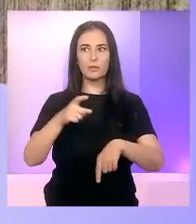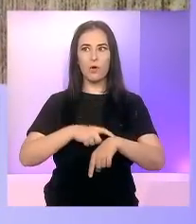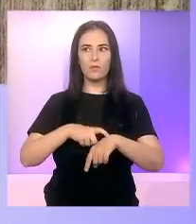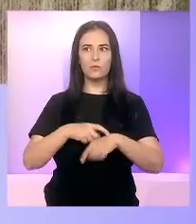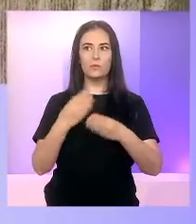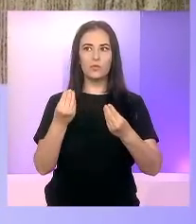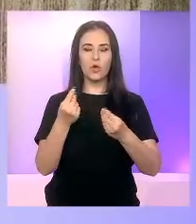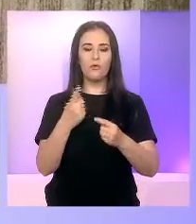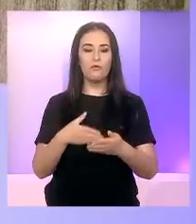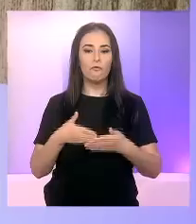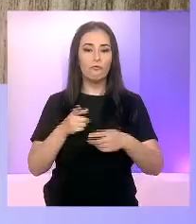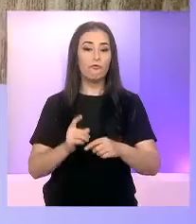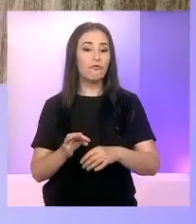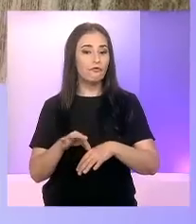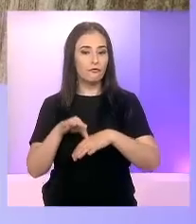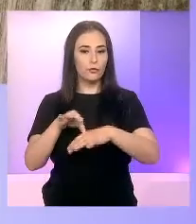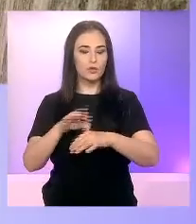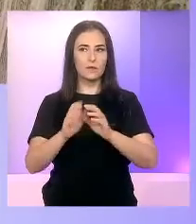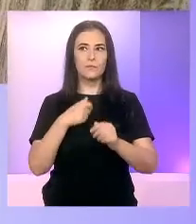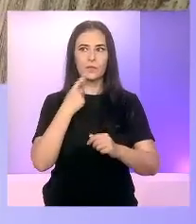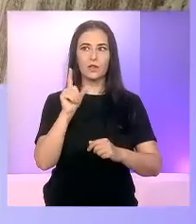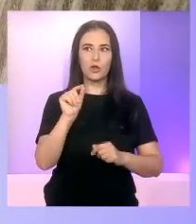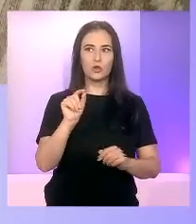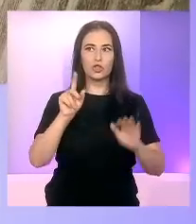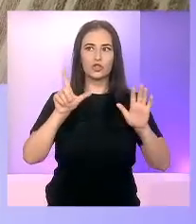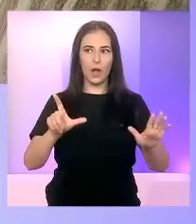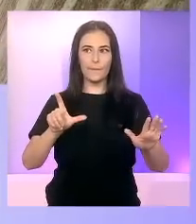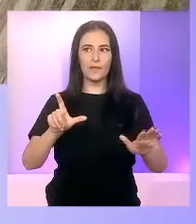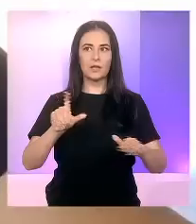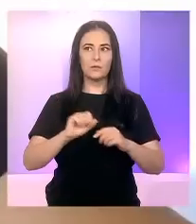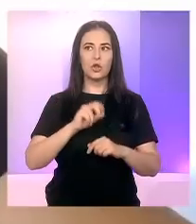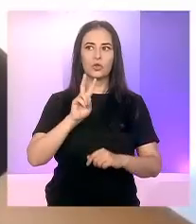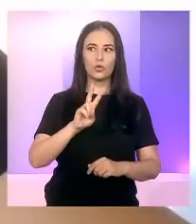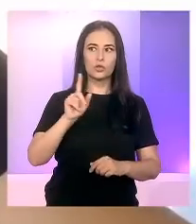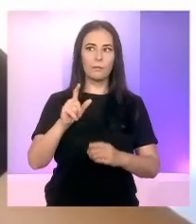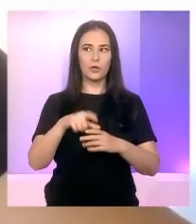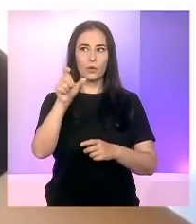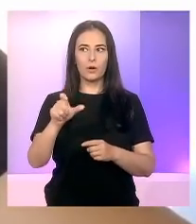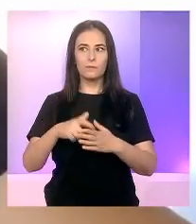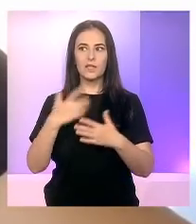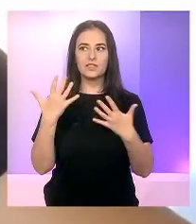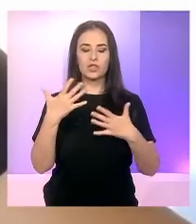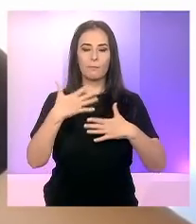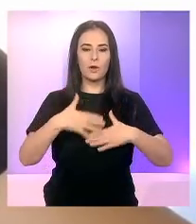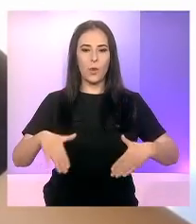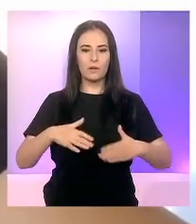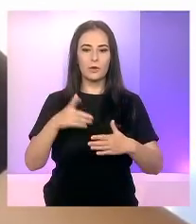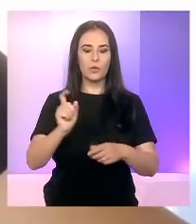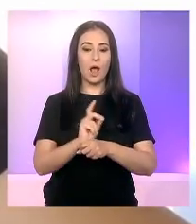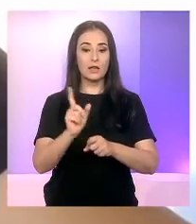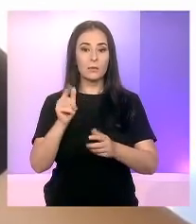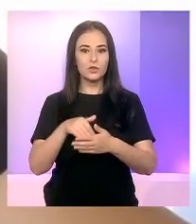moment avem un flux ucrainean de minim 27, dacă nu chiar 28, poate chiar 30 de milioane de toane, care va trebui să